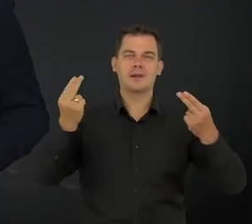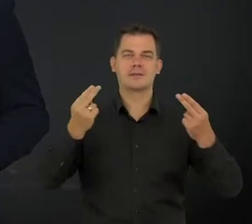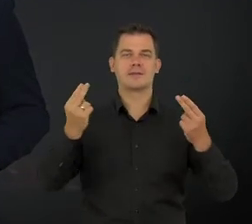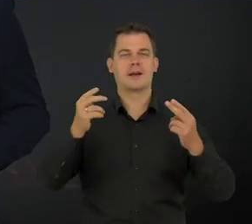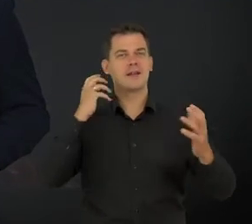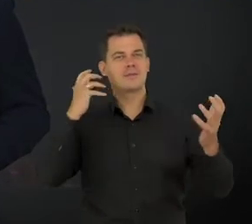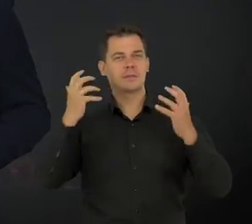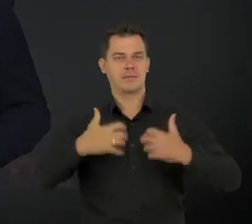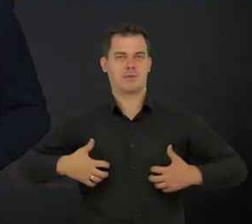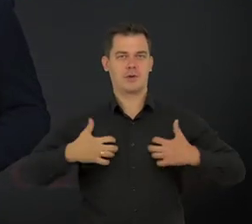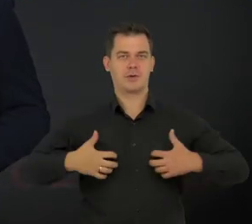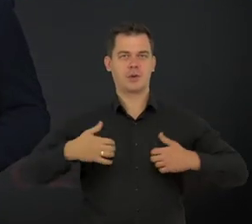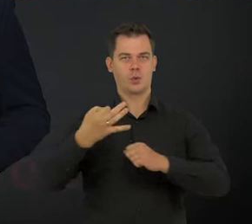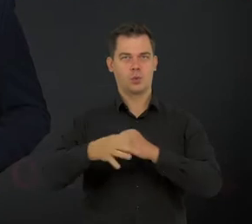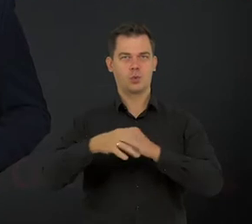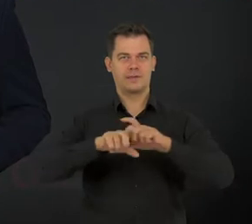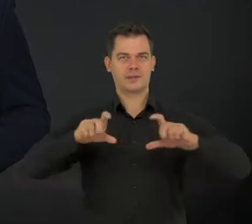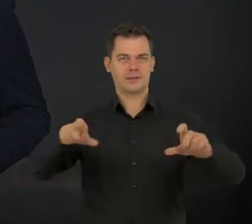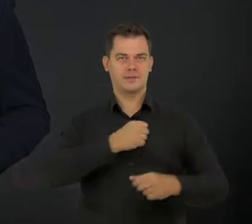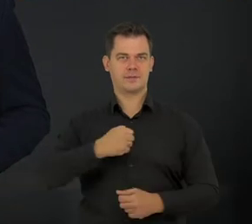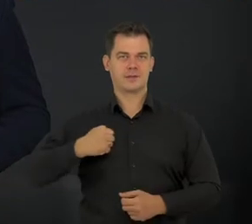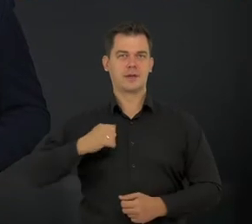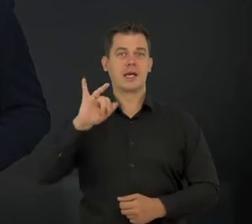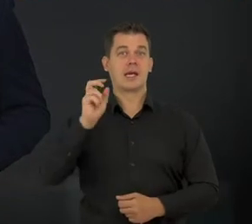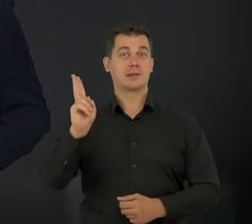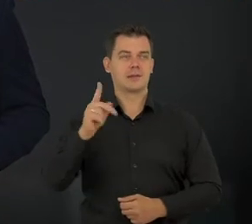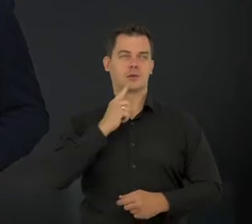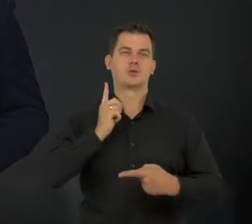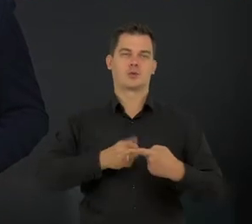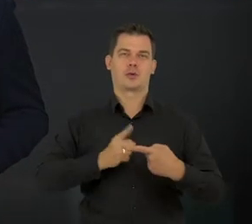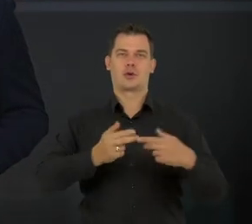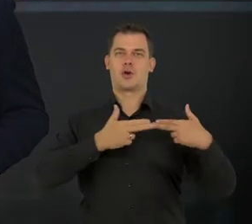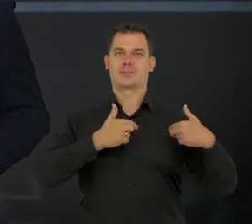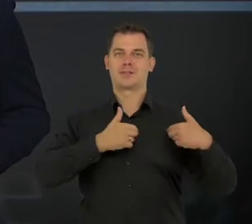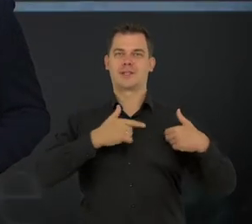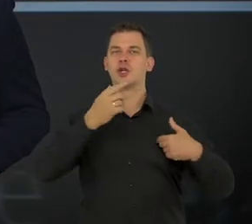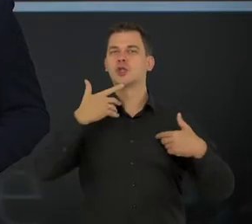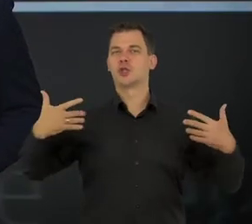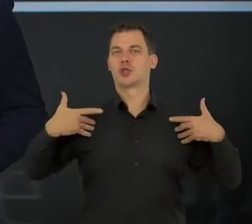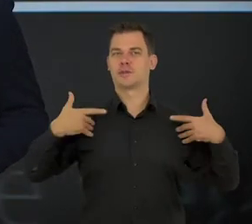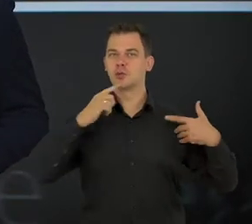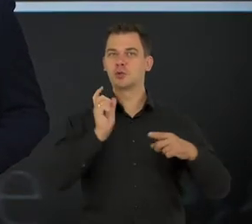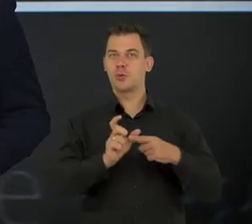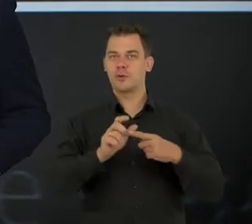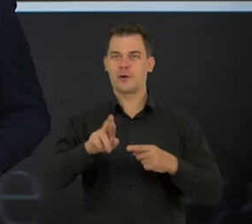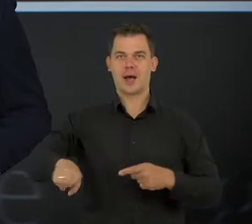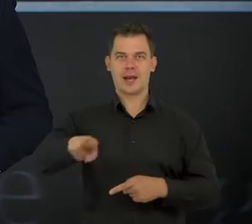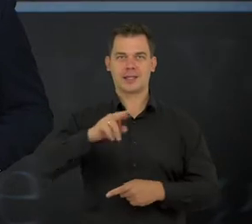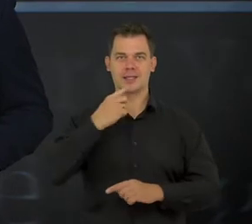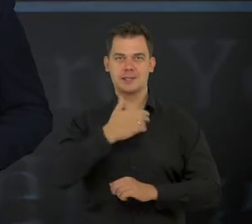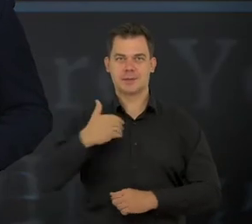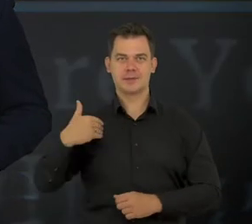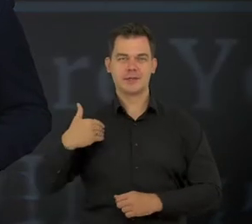Informacji i Bibliologii Uniwersytetu Warszawskiego. Jacek jest członkiem Komisji Żywego Słowa Rady Języka Polskiego.